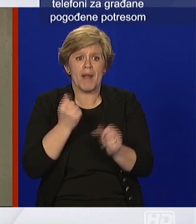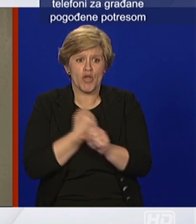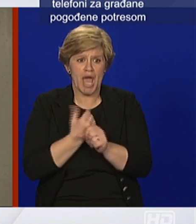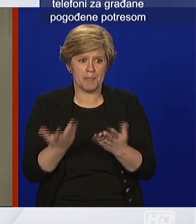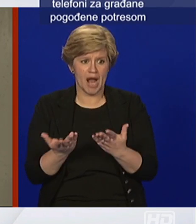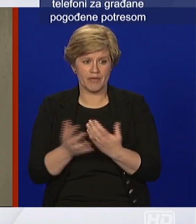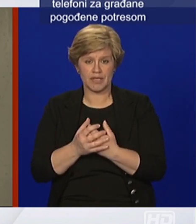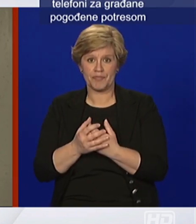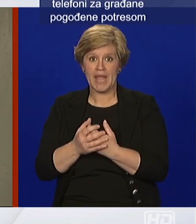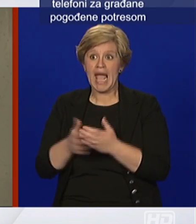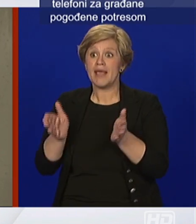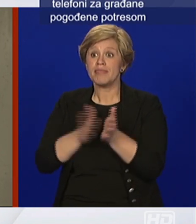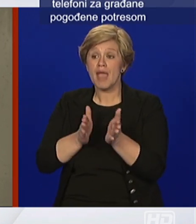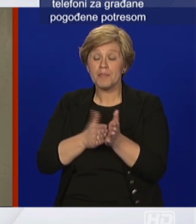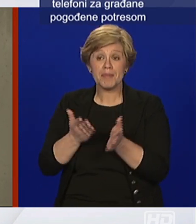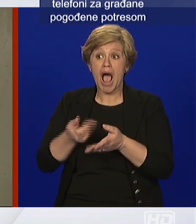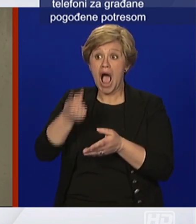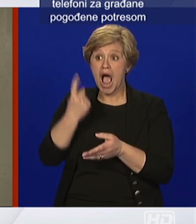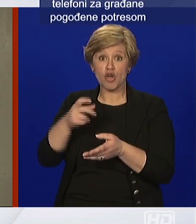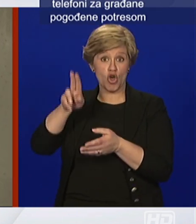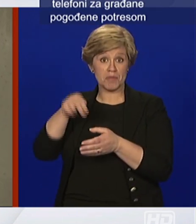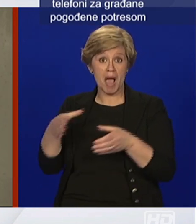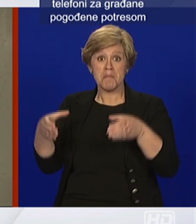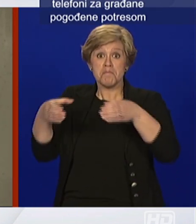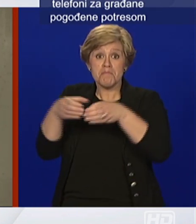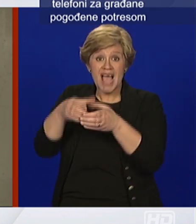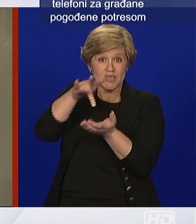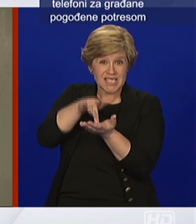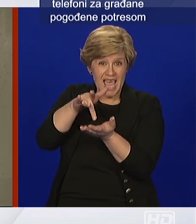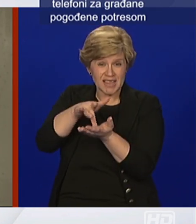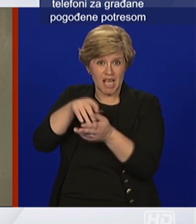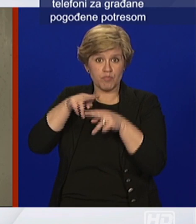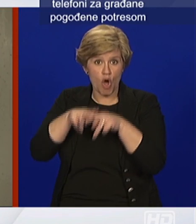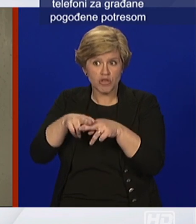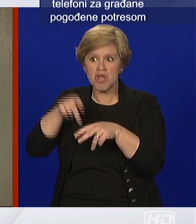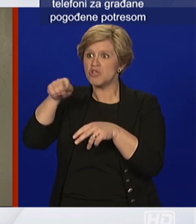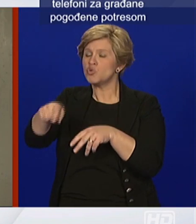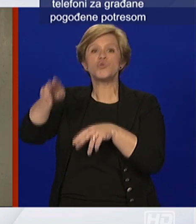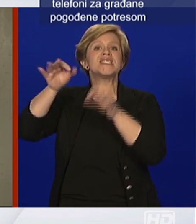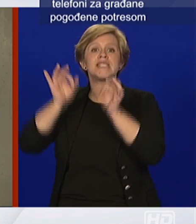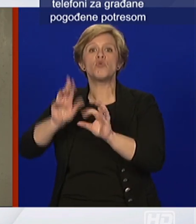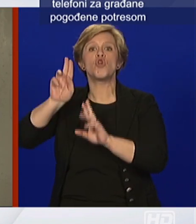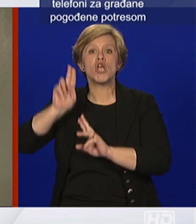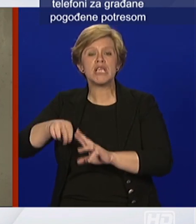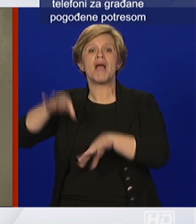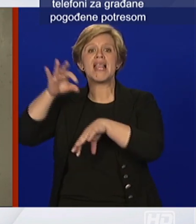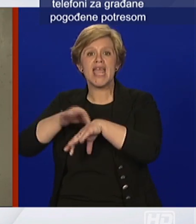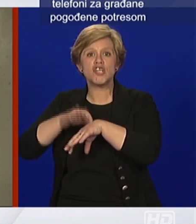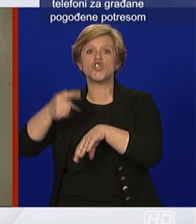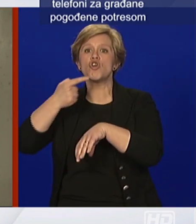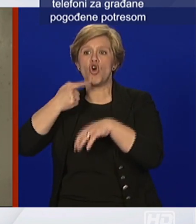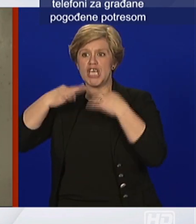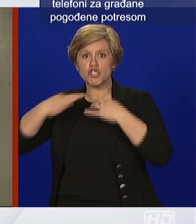netko manji centar da ne može imati vrkonskog liječnika i ako ima opremu da taj liječnik ne može adekvatno i dobro zbrinuti takve